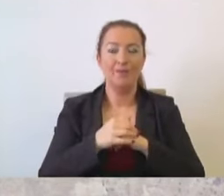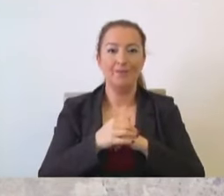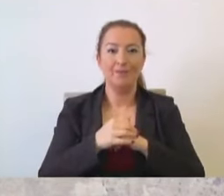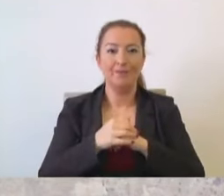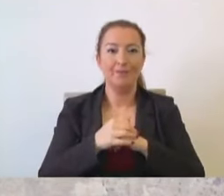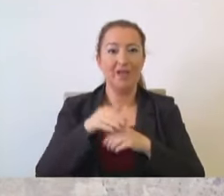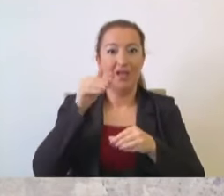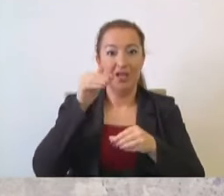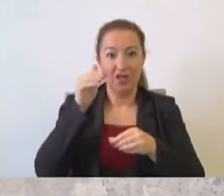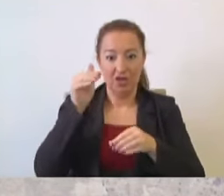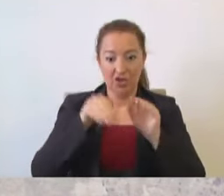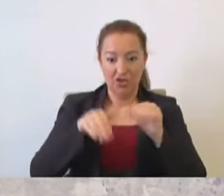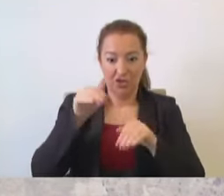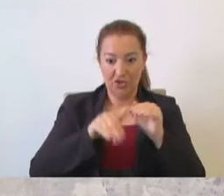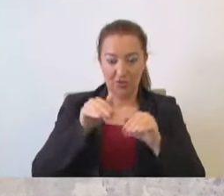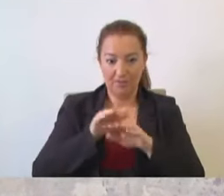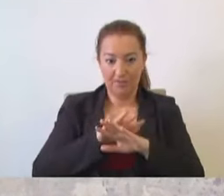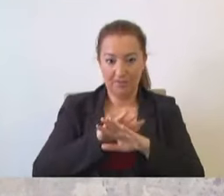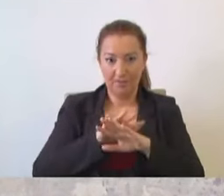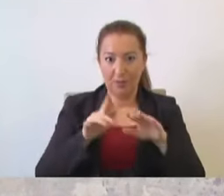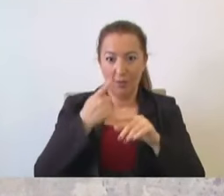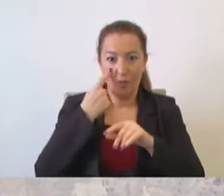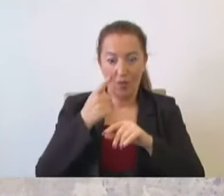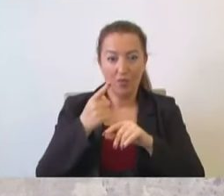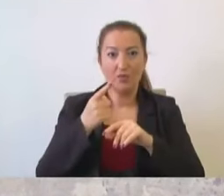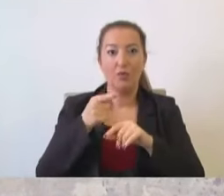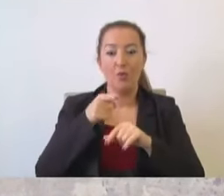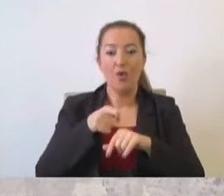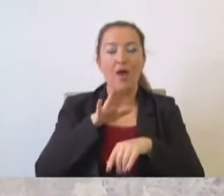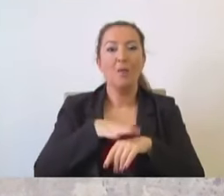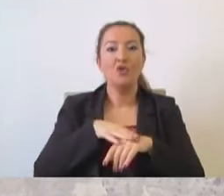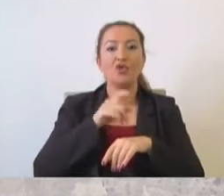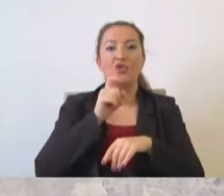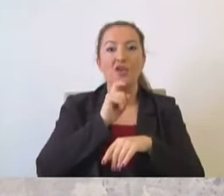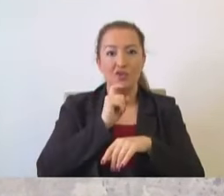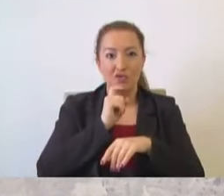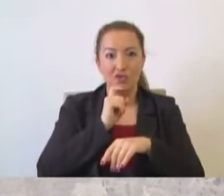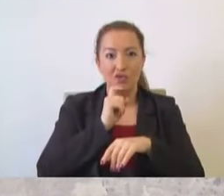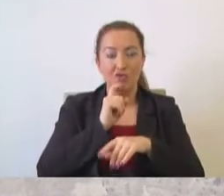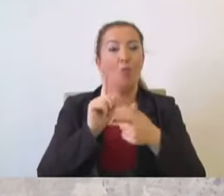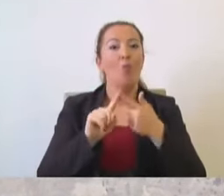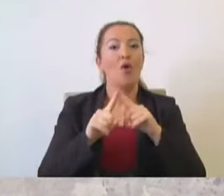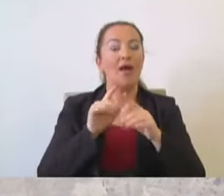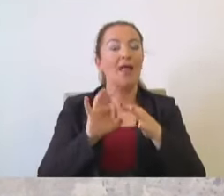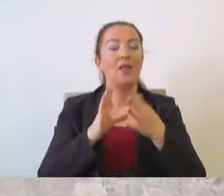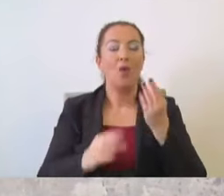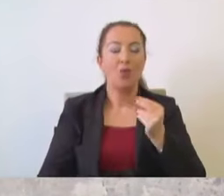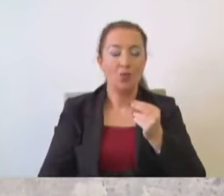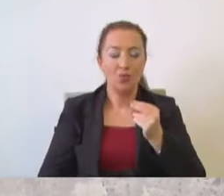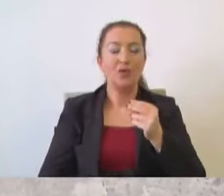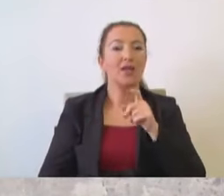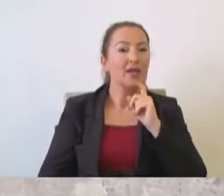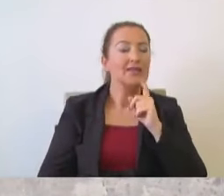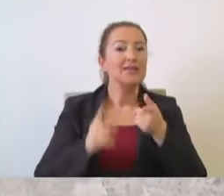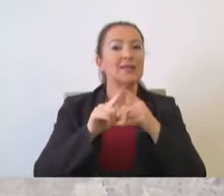Seçim sonuçlarını bir analiz etseniz, Burada yaptığınız yanlış politikanın ne olduğunu, yanlış